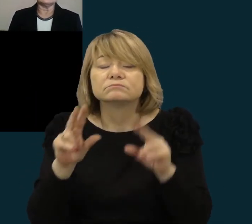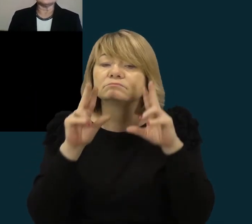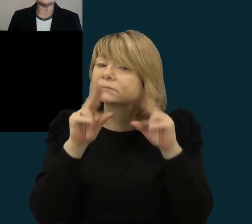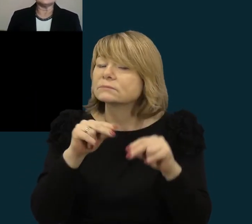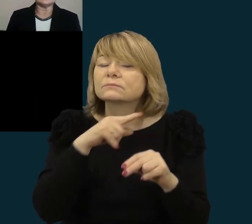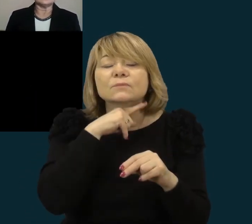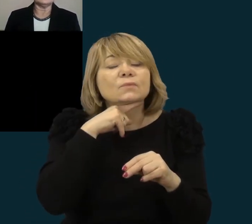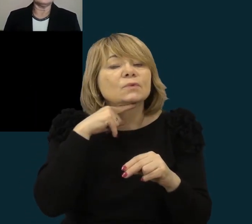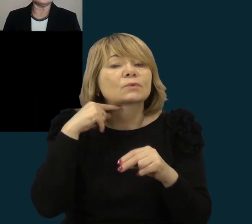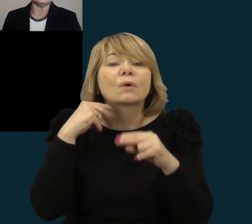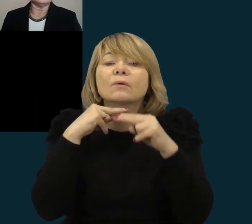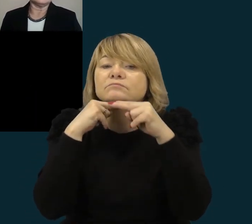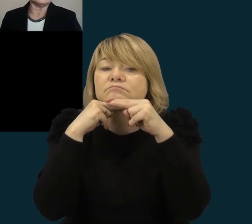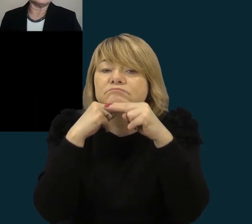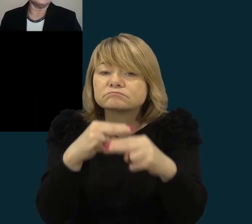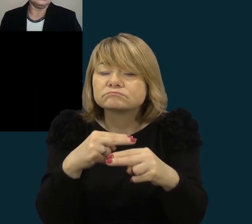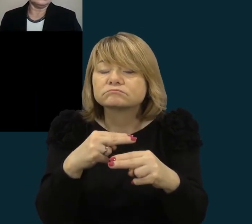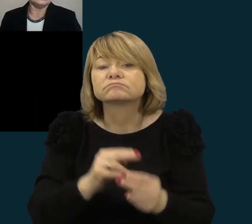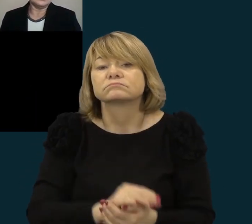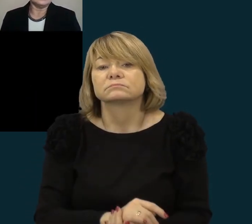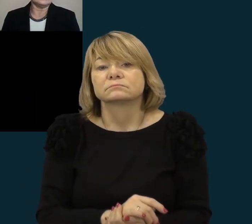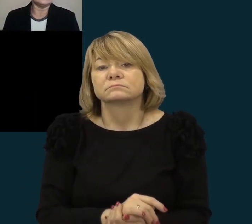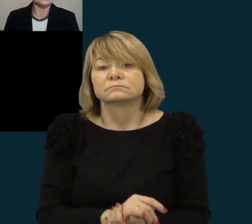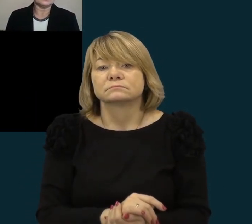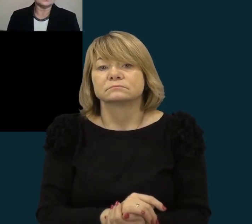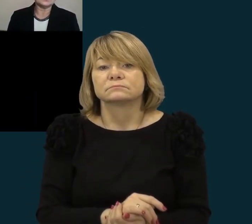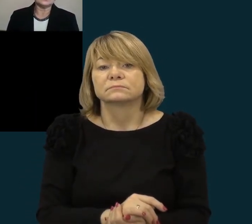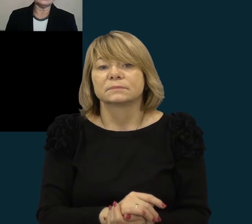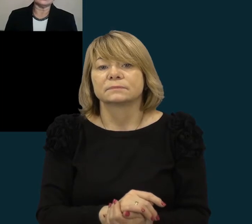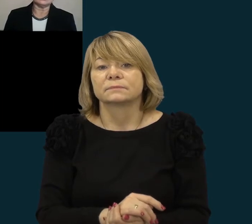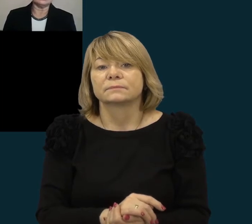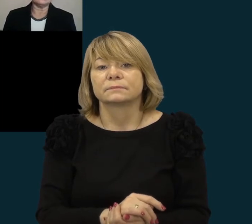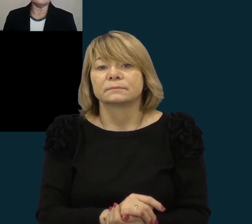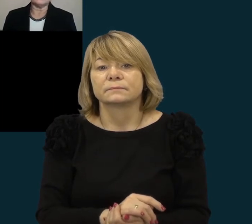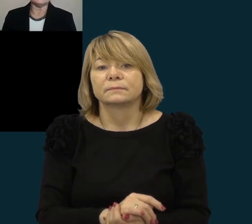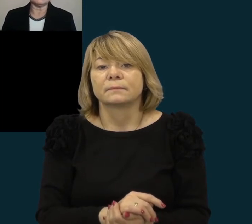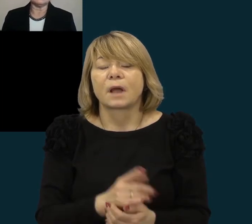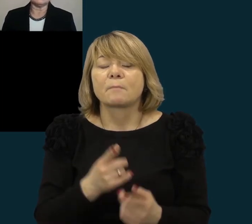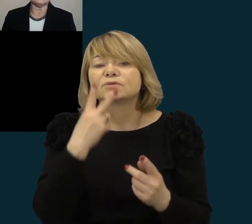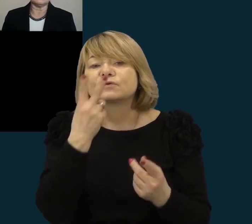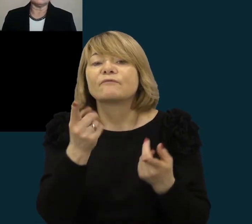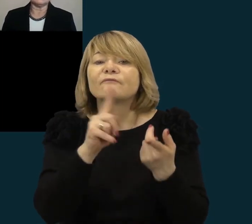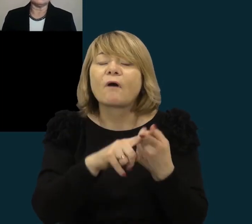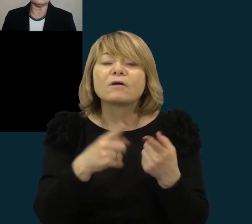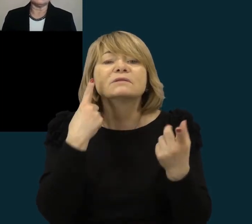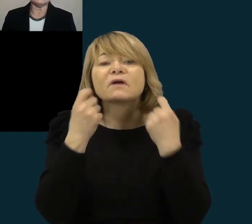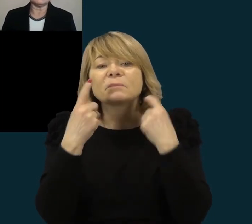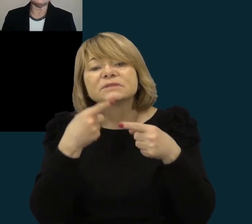dėmito skiria informacinių technologijų panaudojimui, sakykim, tiek